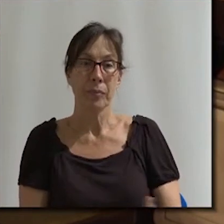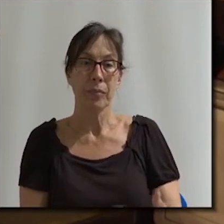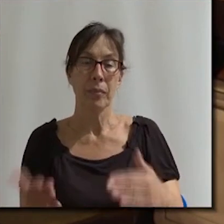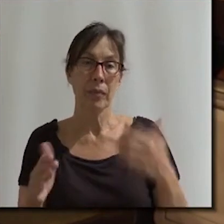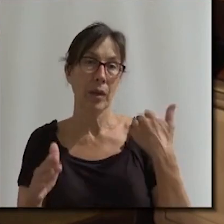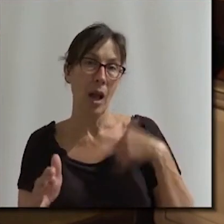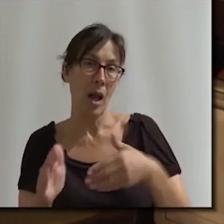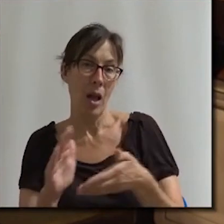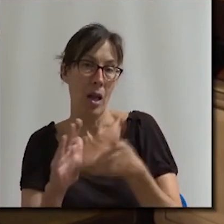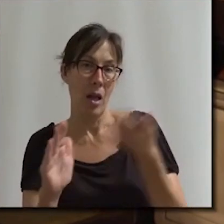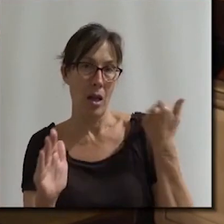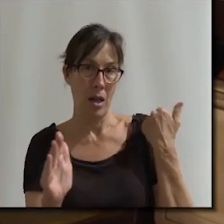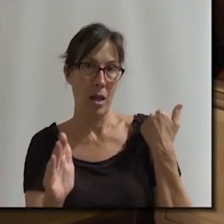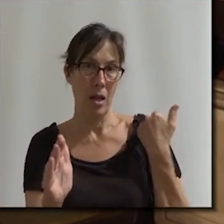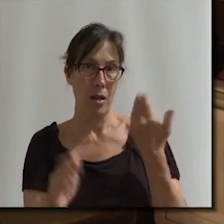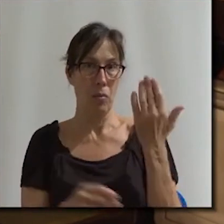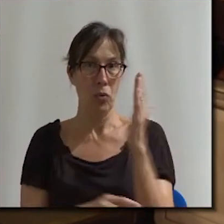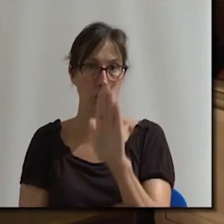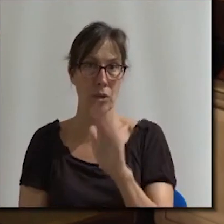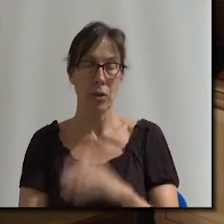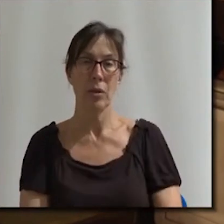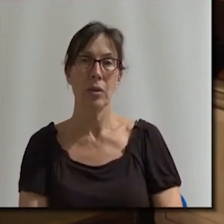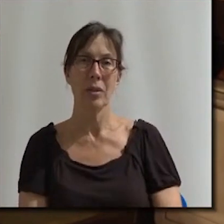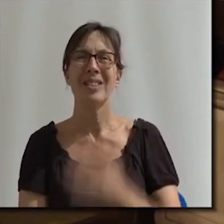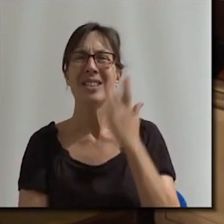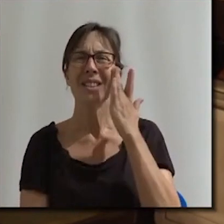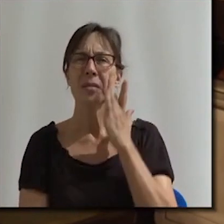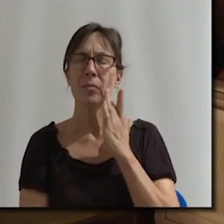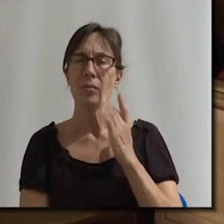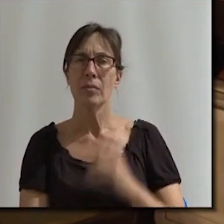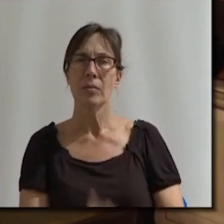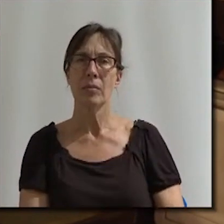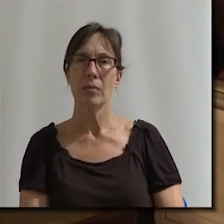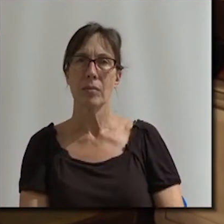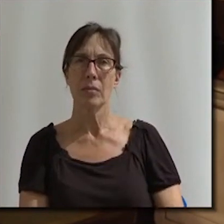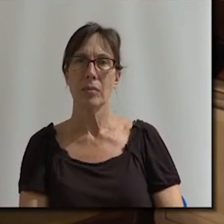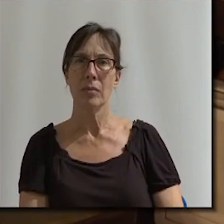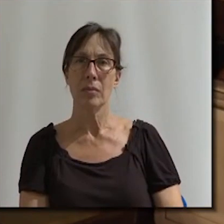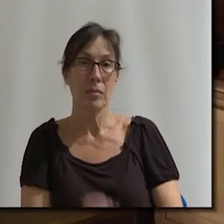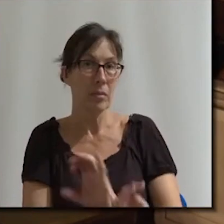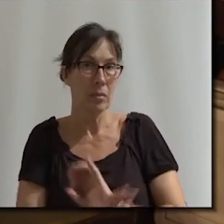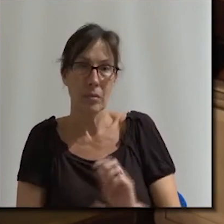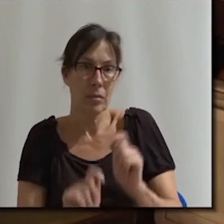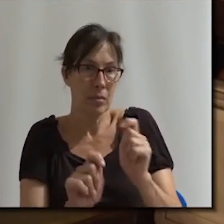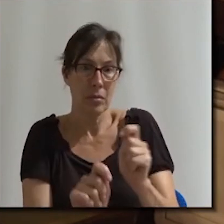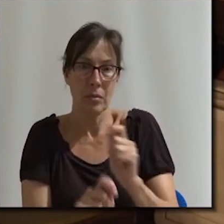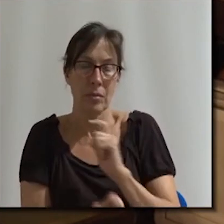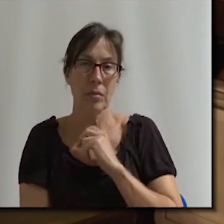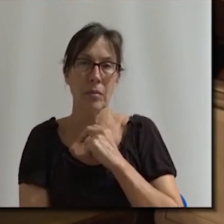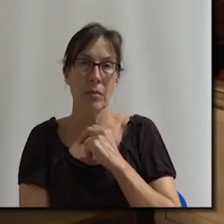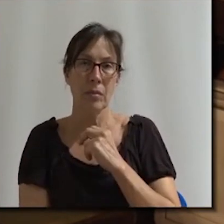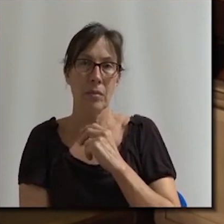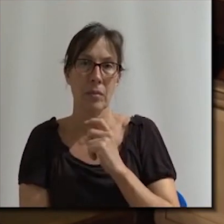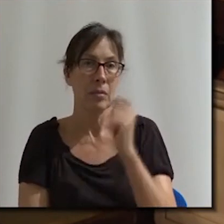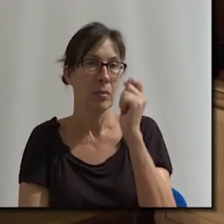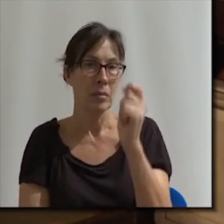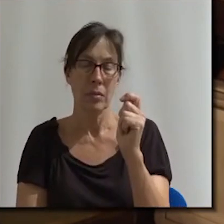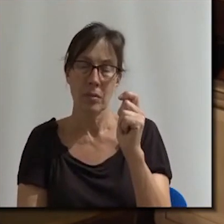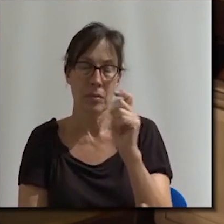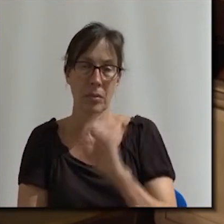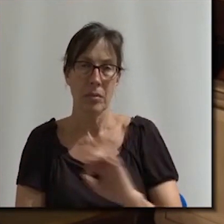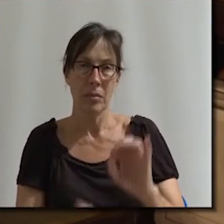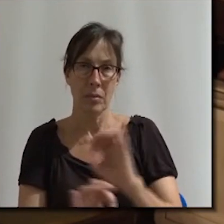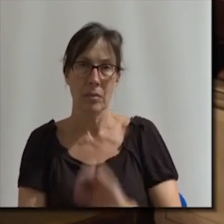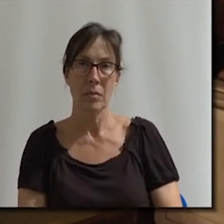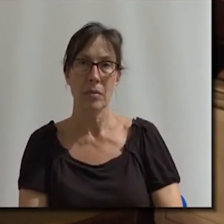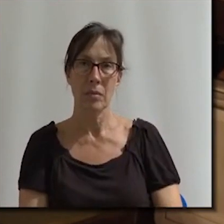dilluns, el ple municipal va passar un fet insòlit i escarrant d'una picabaralla entre l'oposició i el govern, va acabar amb els grups municipals